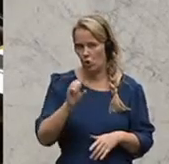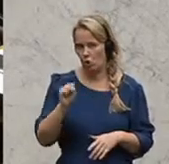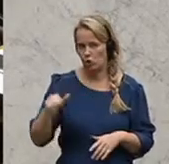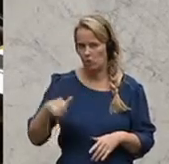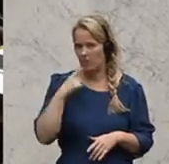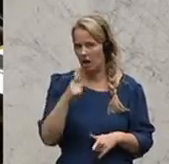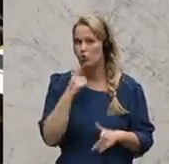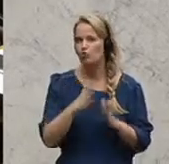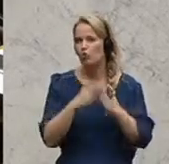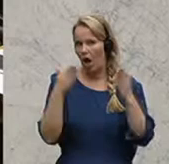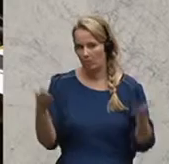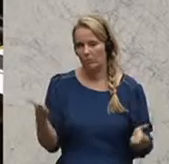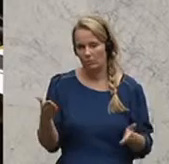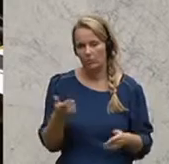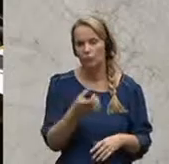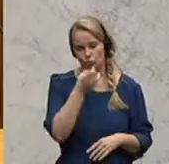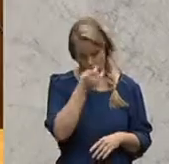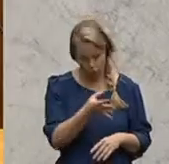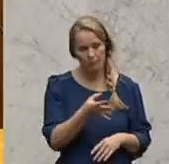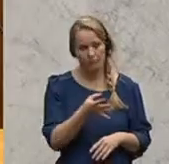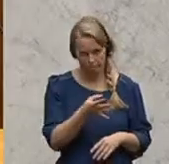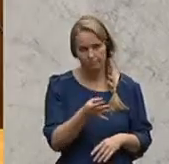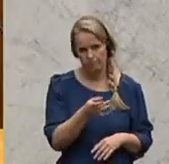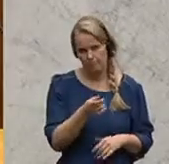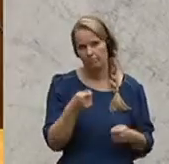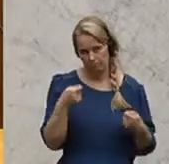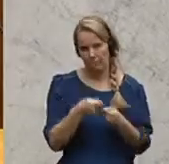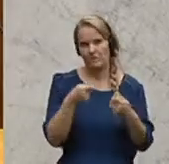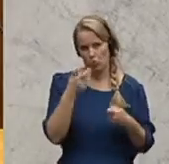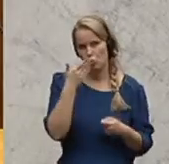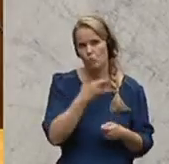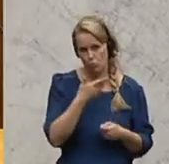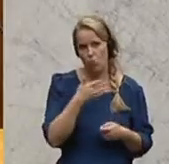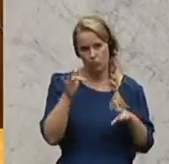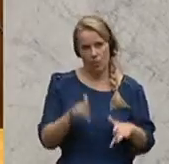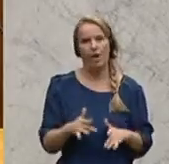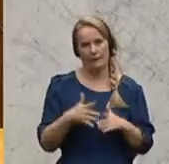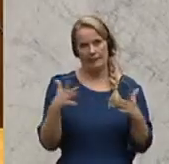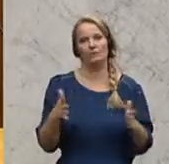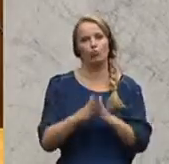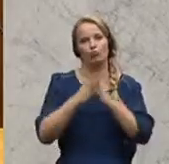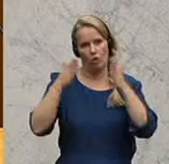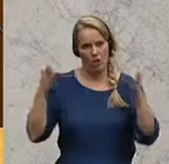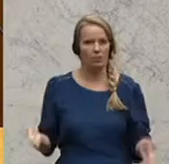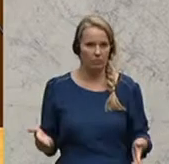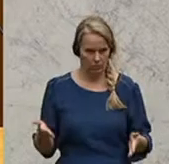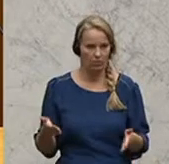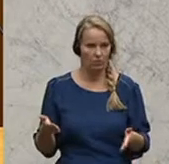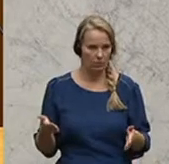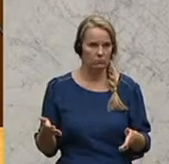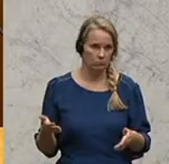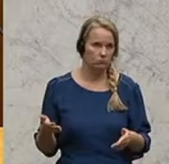Stimmt, das ist, glaube ich, ein Stichwort, das gut passt auf die Hypo, weil das natürlich ein Riesenschaden ist. Und das war